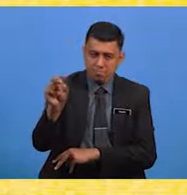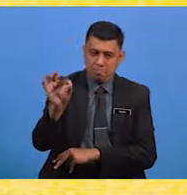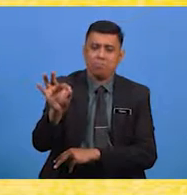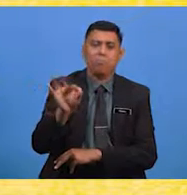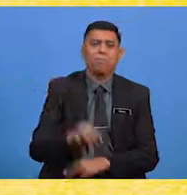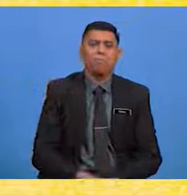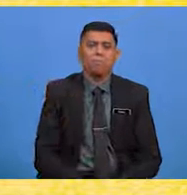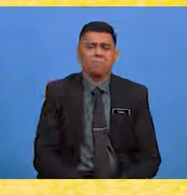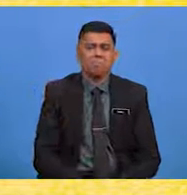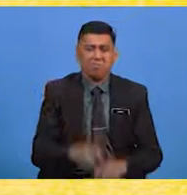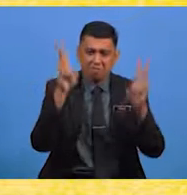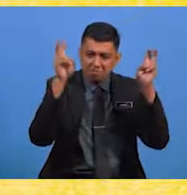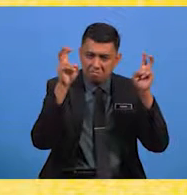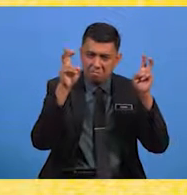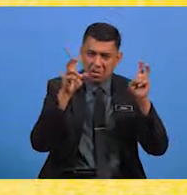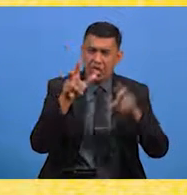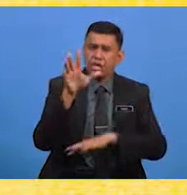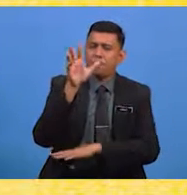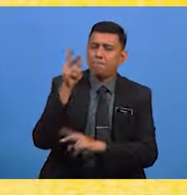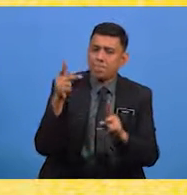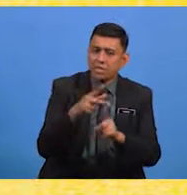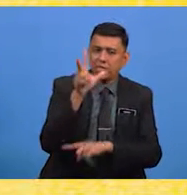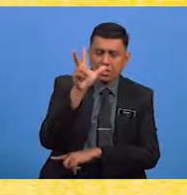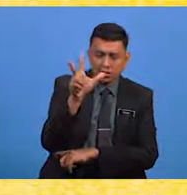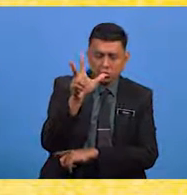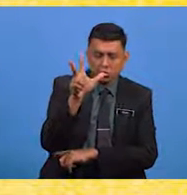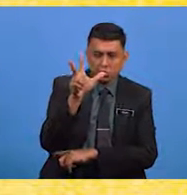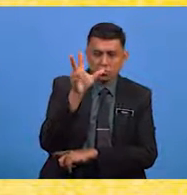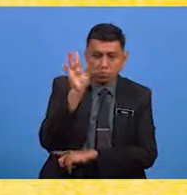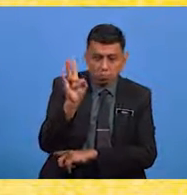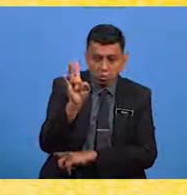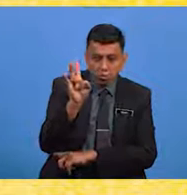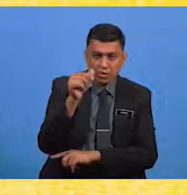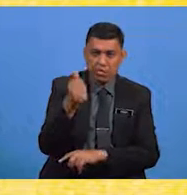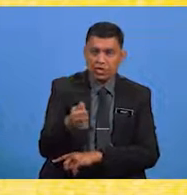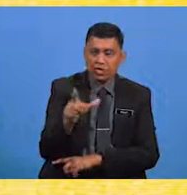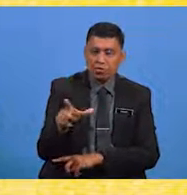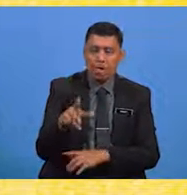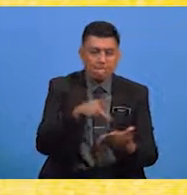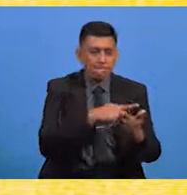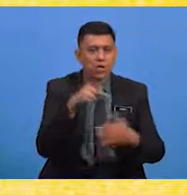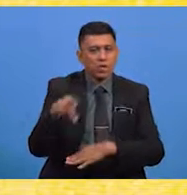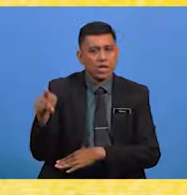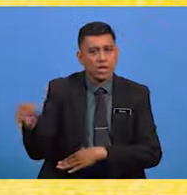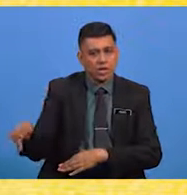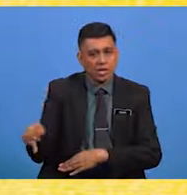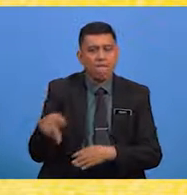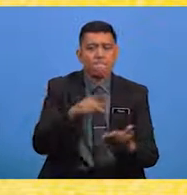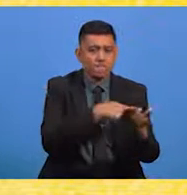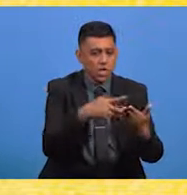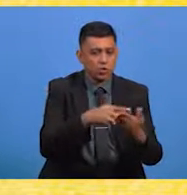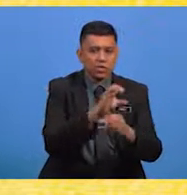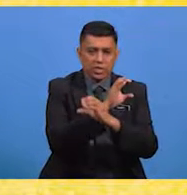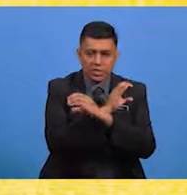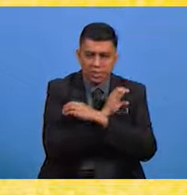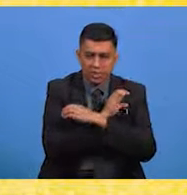pantun dapat dibahagikan kepada tujuh Iaitu pantun kanak-kanak Pantun cinta Pantun